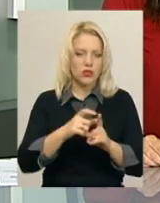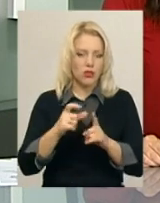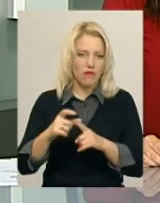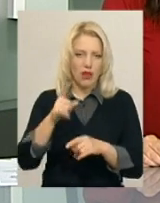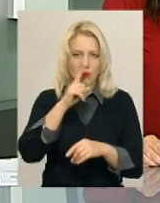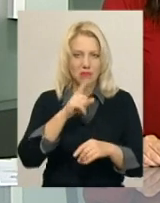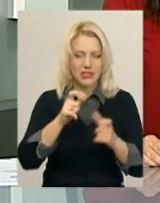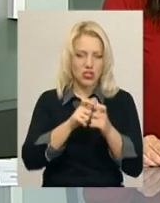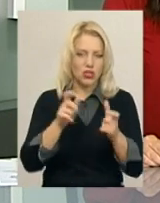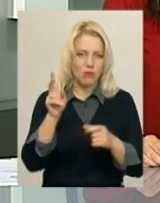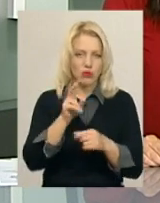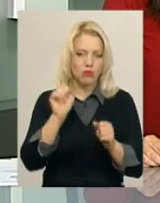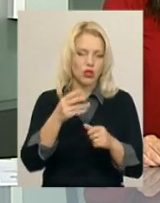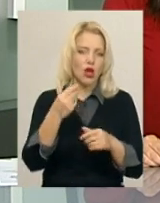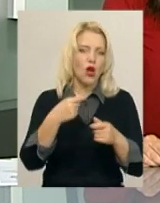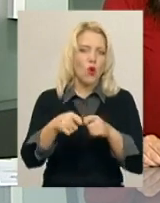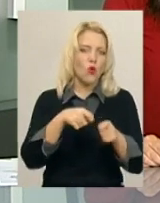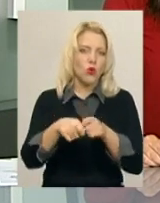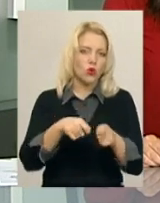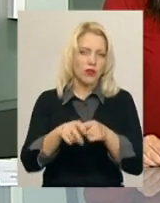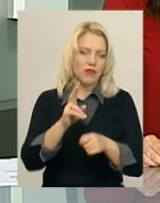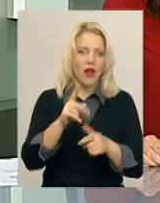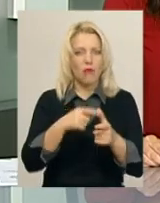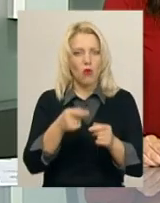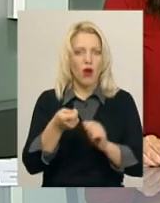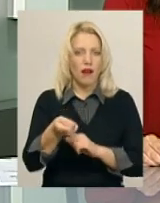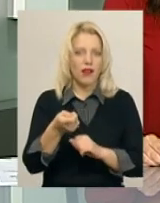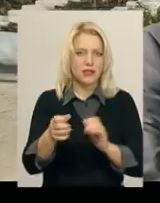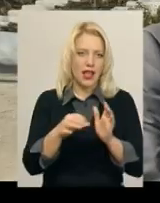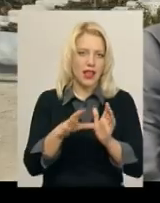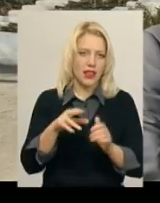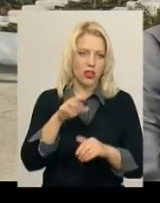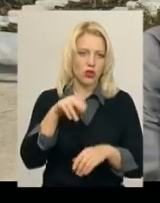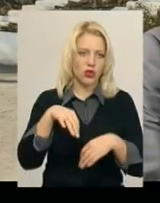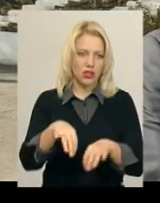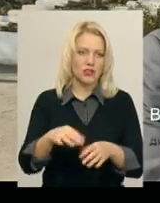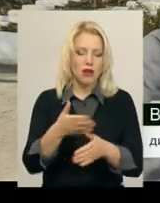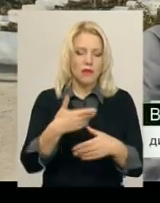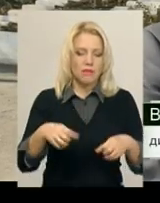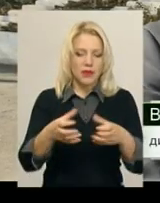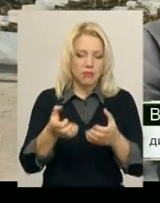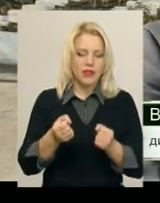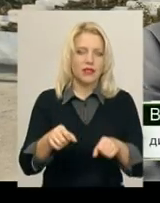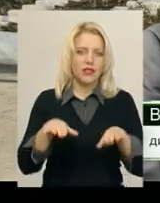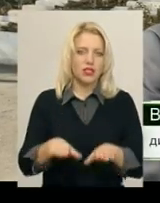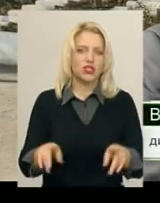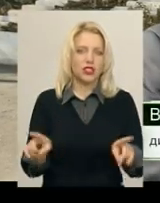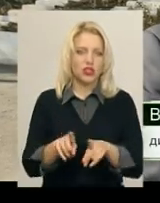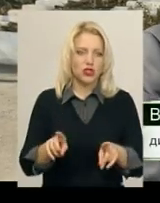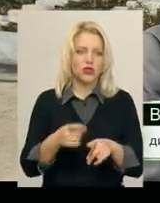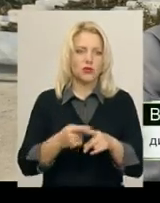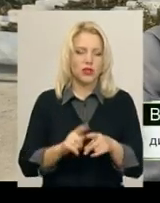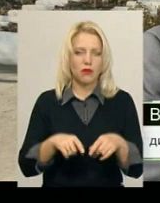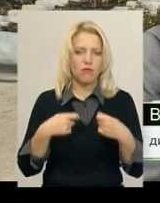проїзні можна купити у кондукторів та у касі «Електротрансу». Ми прийняли рішення, щоб їх